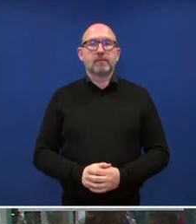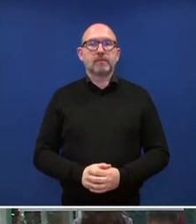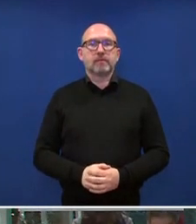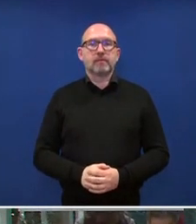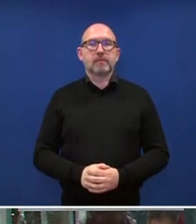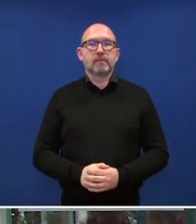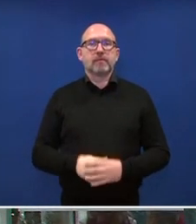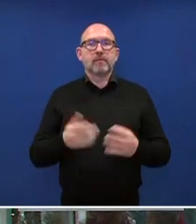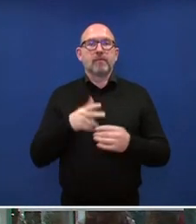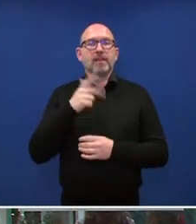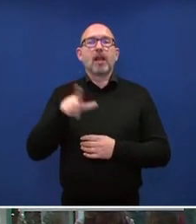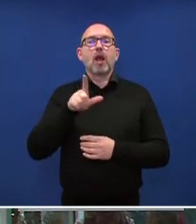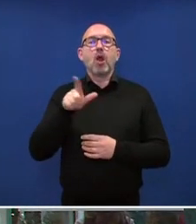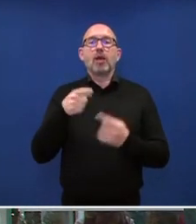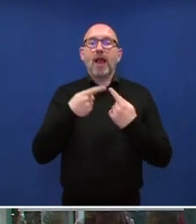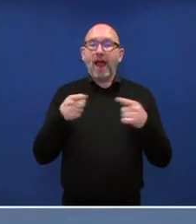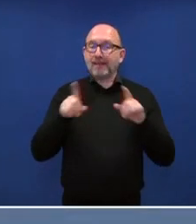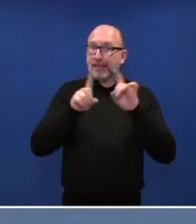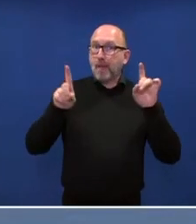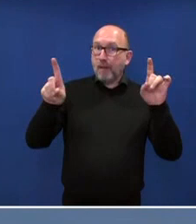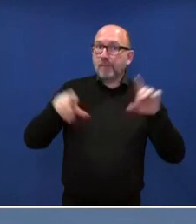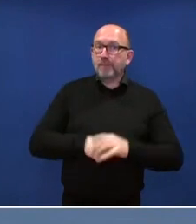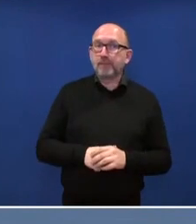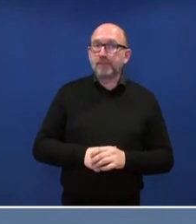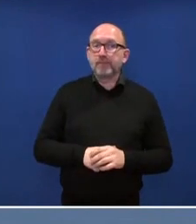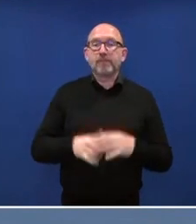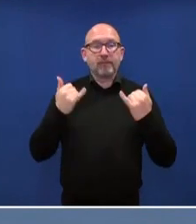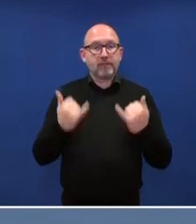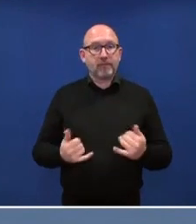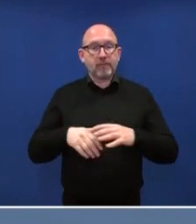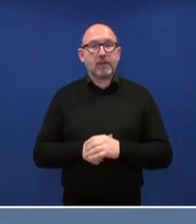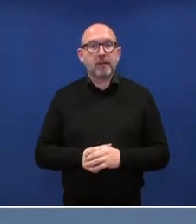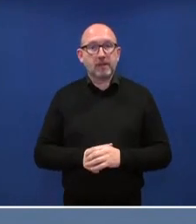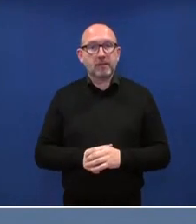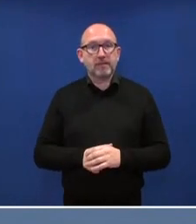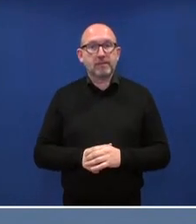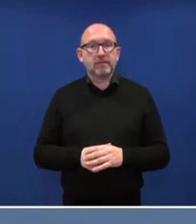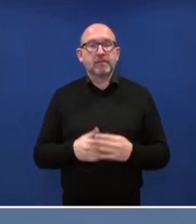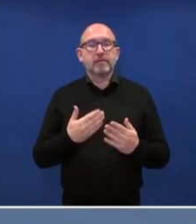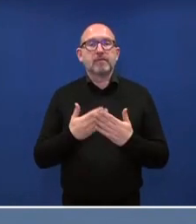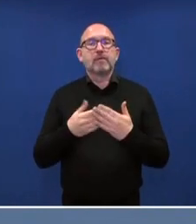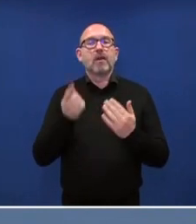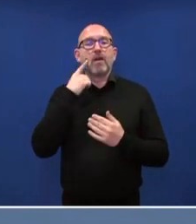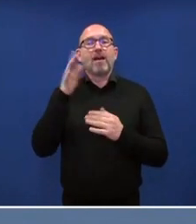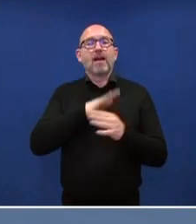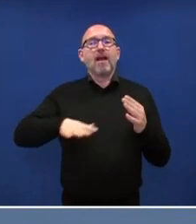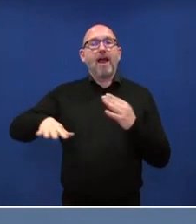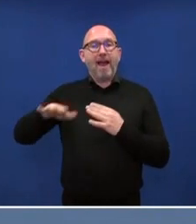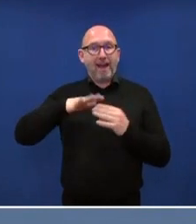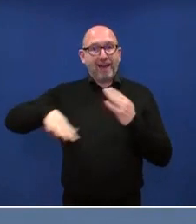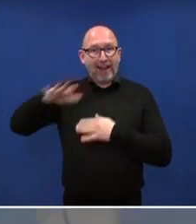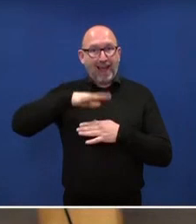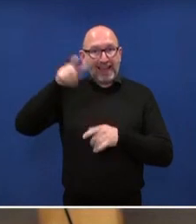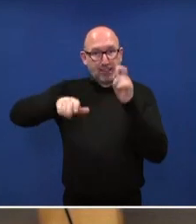Dann, Herr Lücking, bitte mit einem anderen Komplex. Ja, für MDE der Tag. Es sind ja gestern erneut Reichsbürger in der Bundeswehr